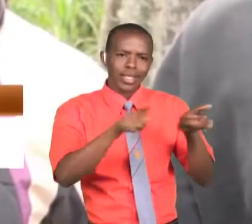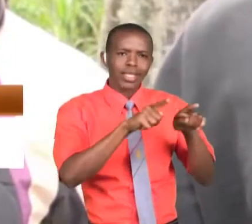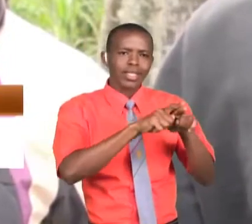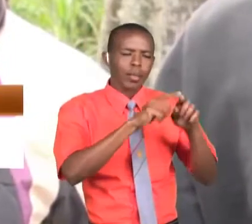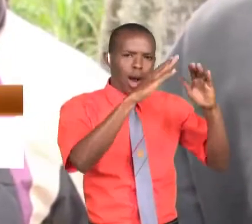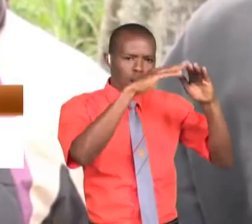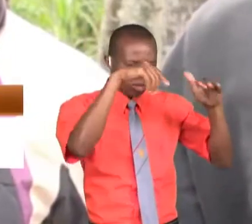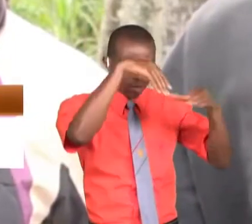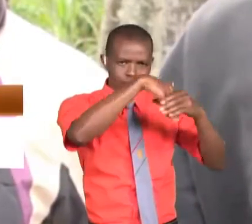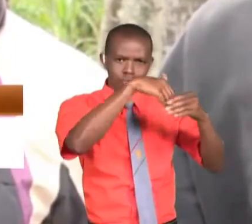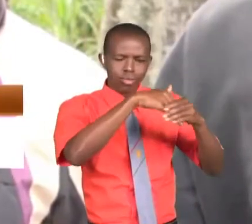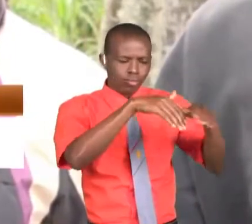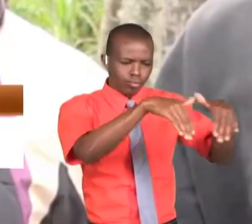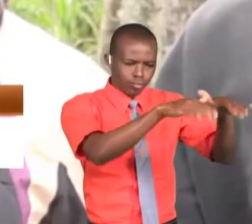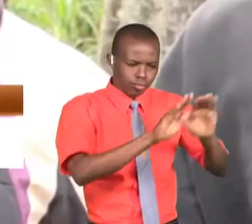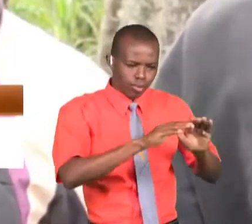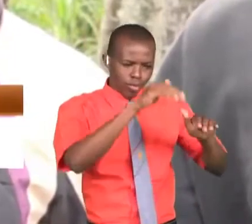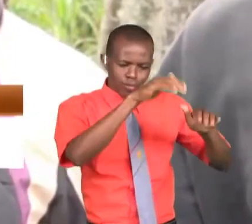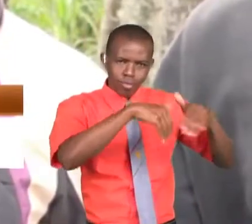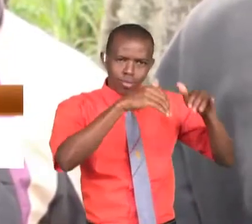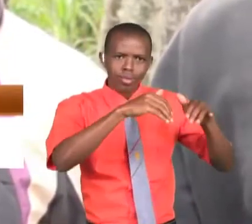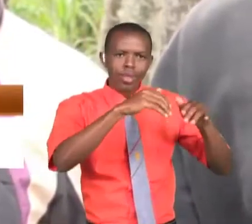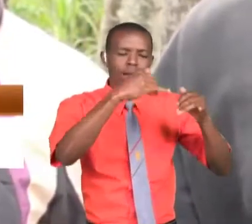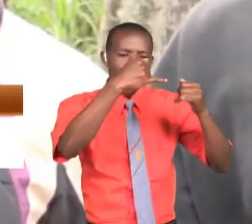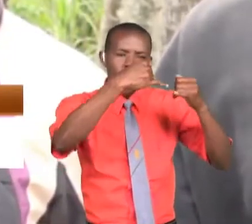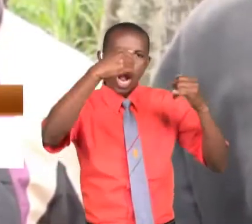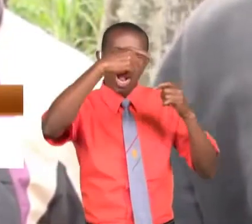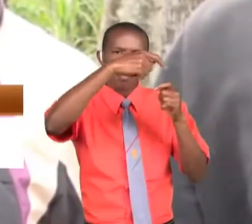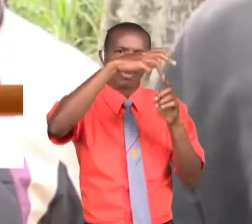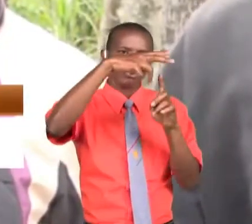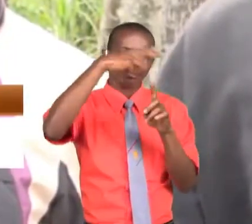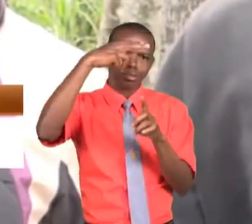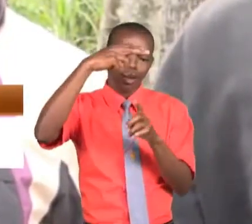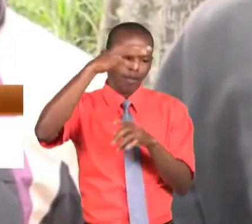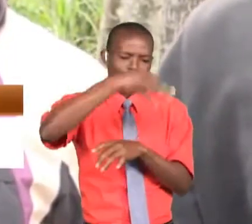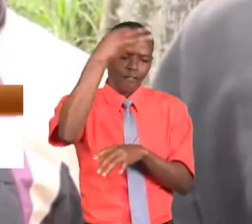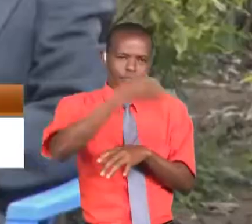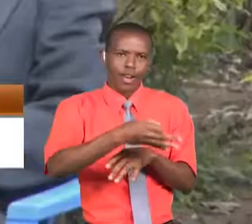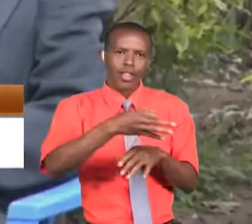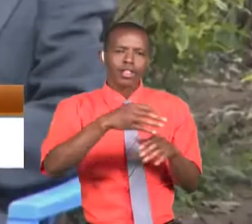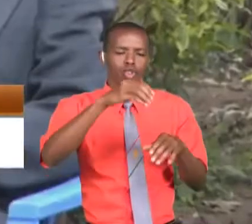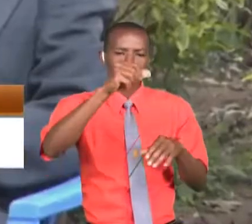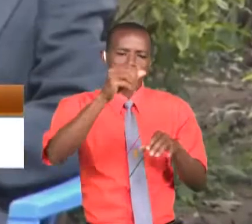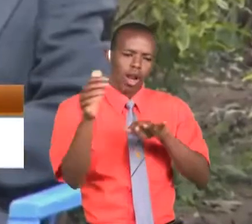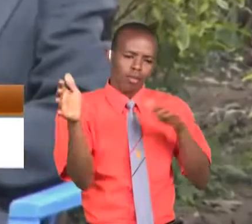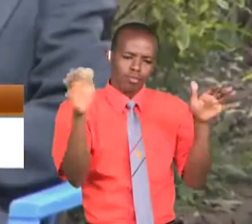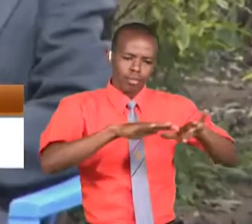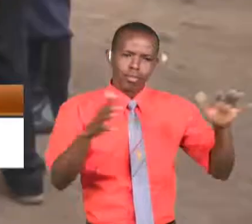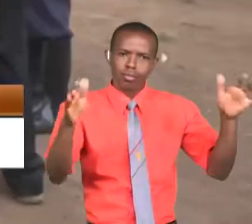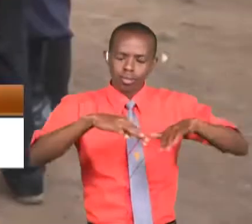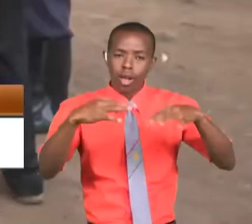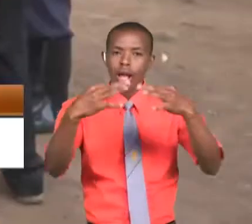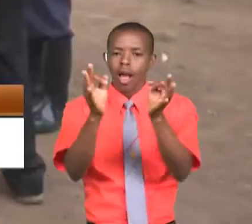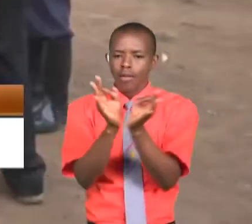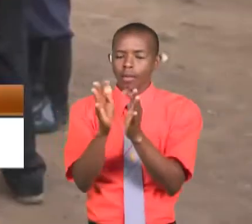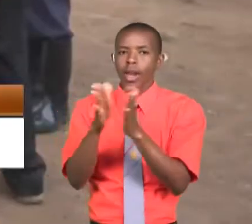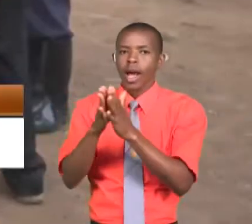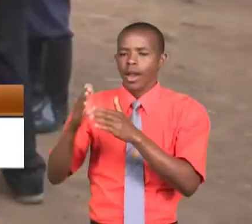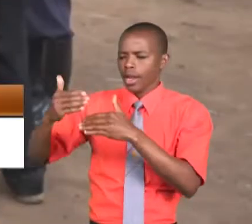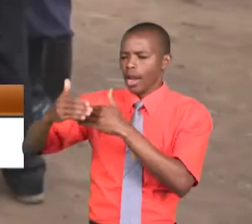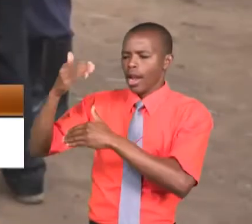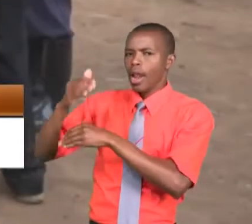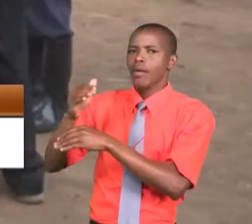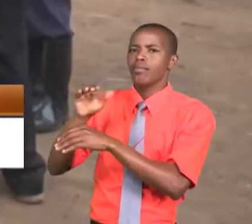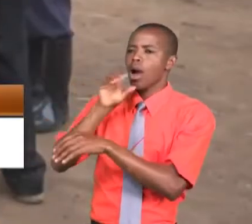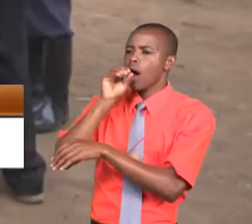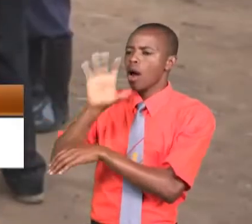nyumba Tena wanakata iyo kamba na nanguka tukwa kaburi na wanaweka utongo Familia pamoja na majirani wa melani kitendo